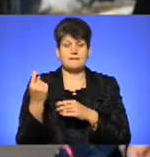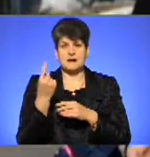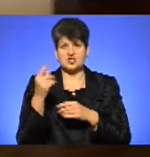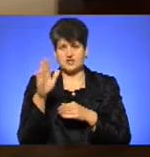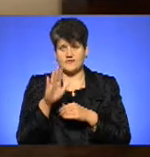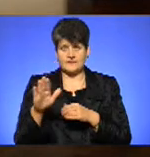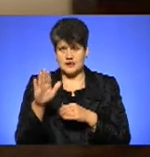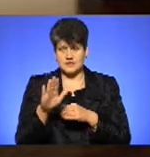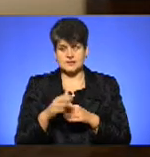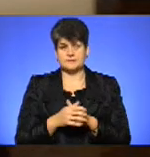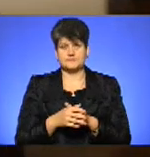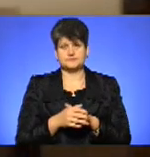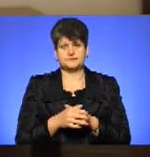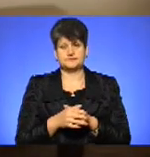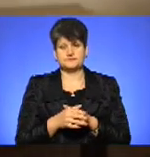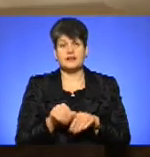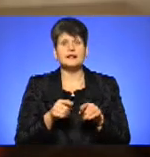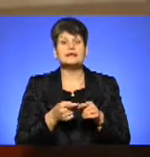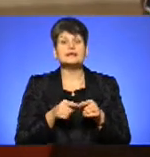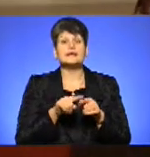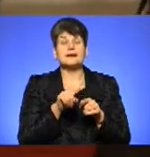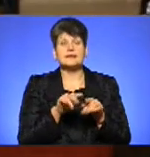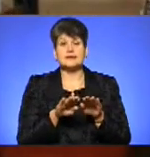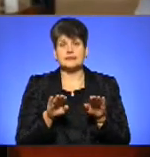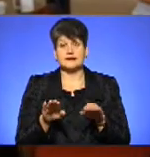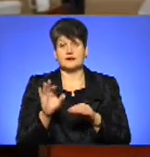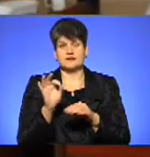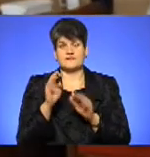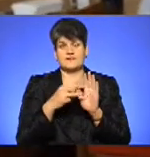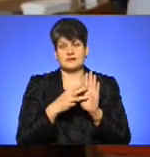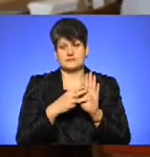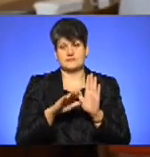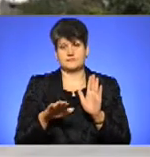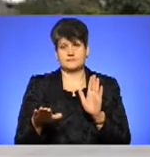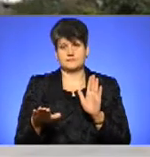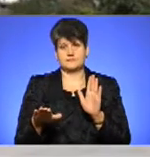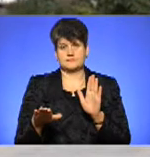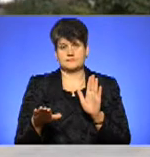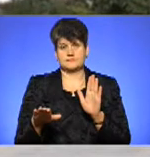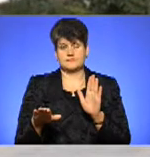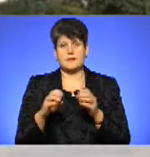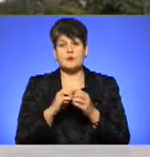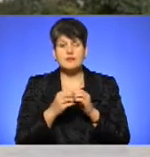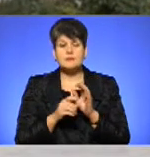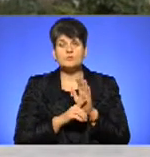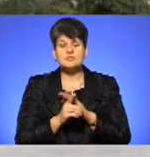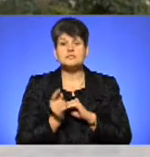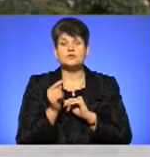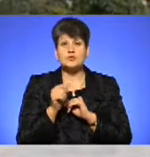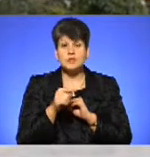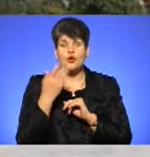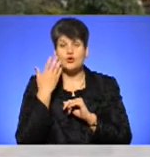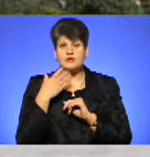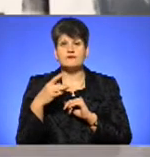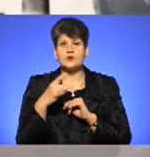вересня. Таких дітей, Олександра, восьмеро. Проблеми почалися тоді, коли в районі